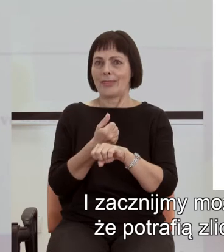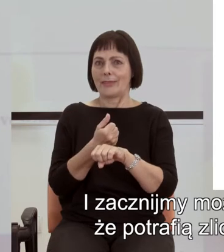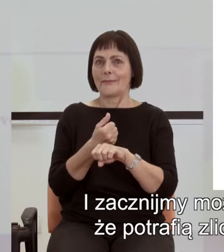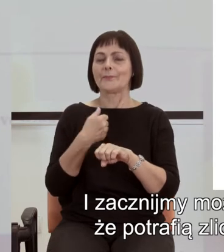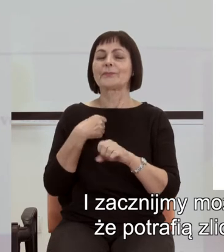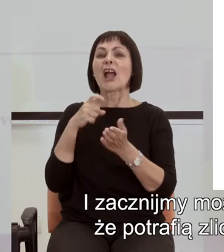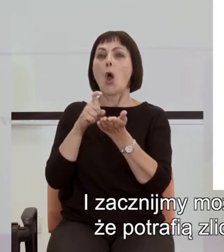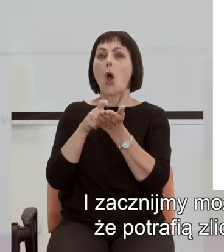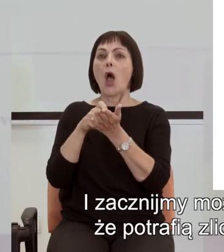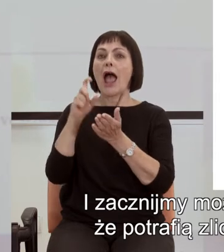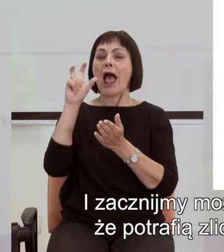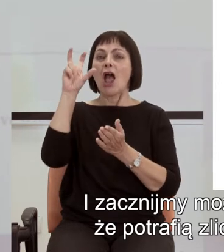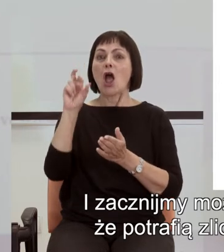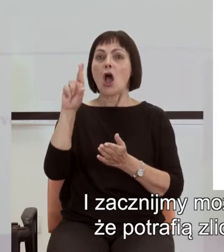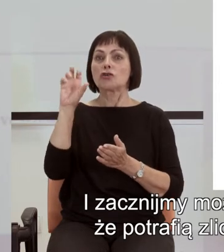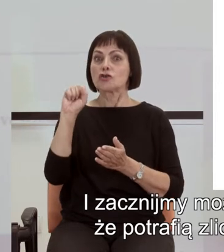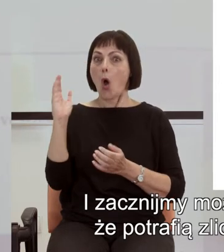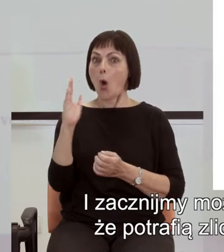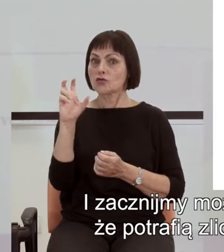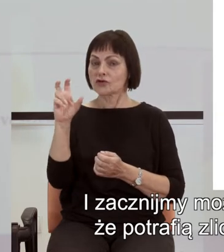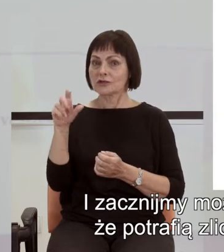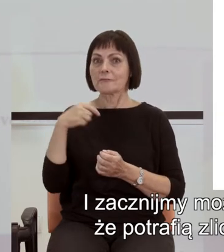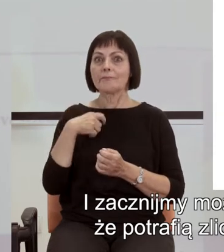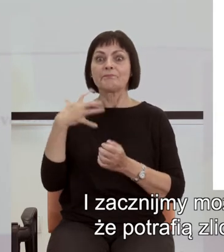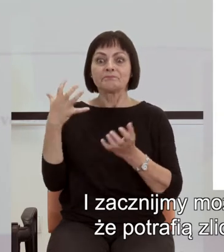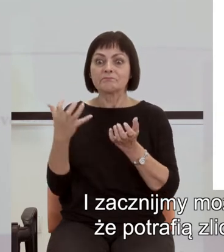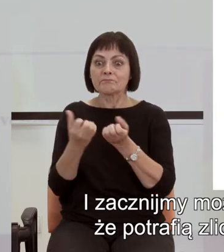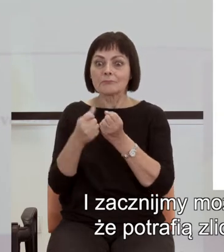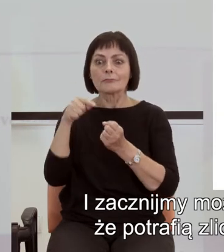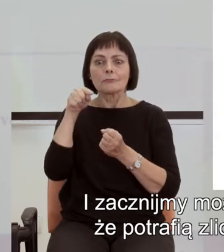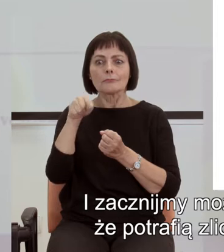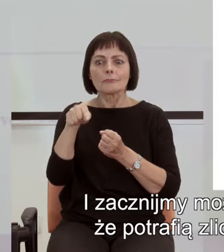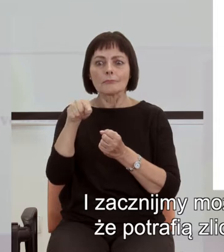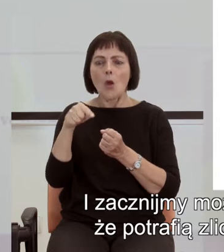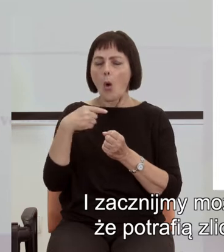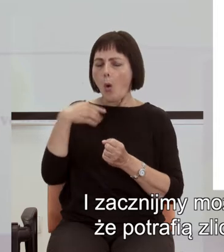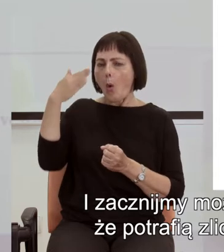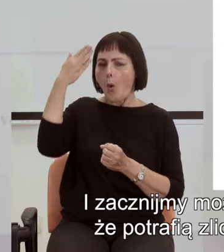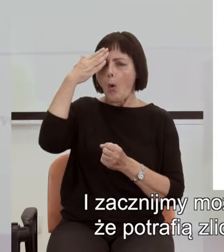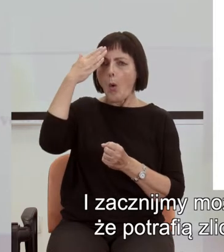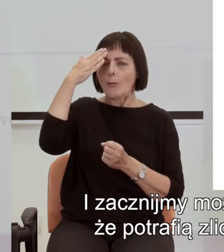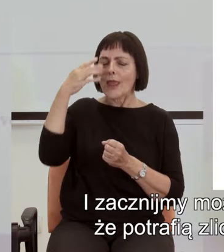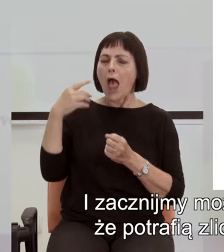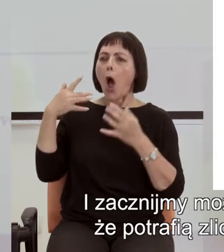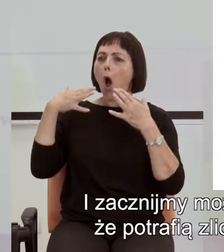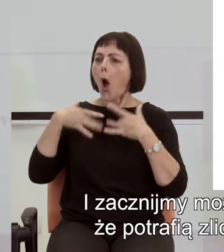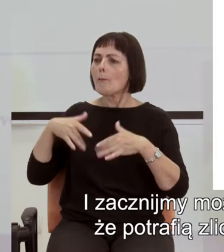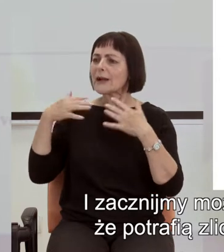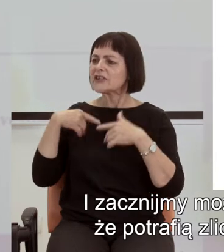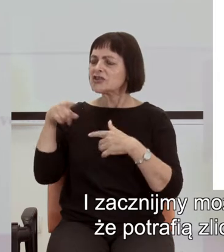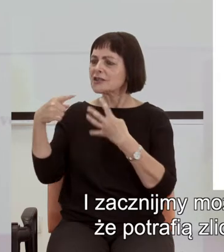Chrząszcze, co ciekawe, odkryto, że potrafią zliczać